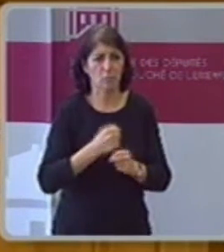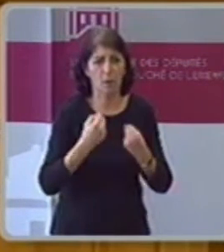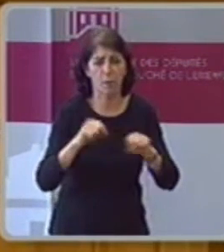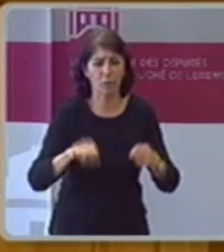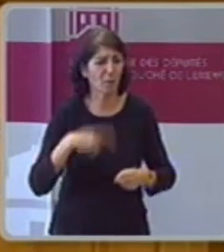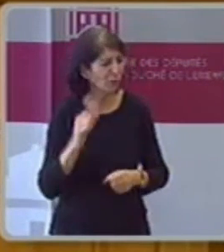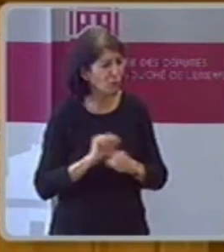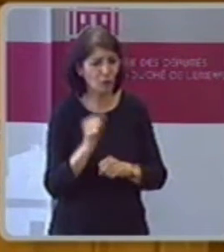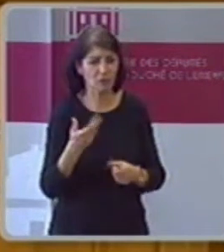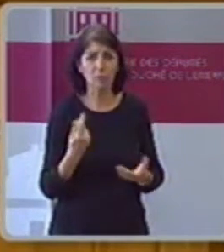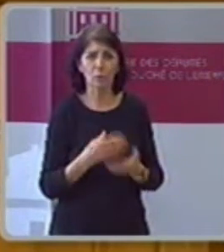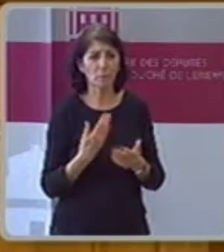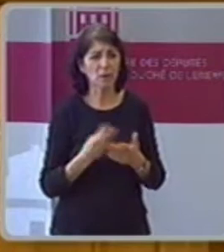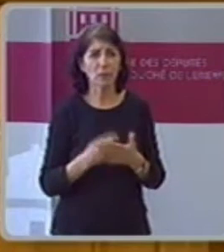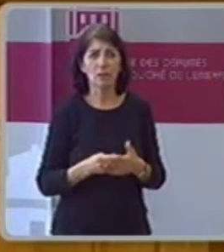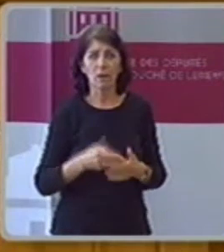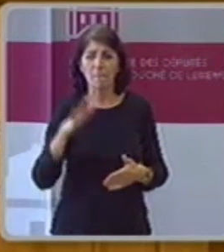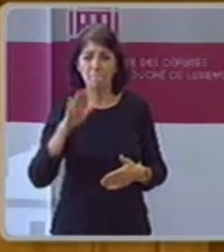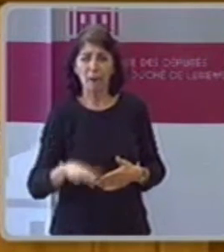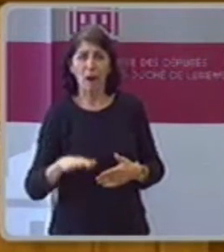Autos und Parkplätze und